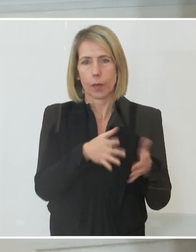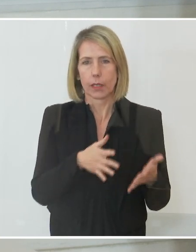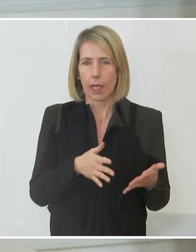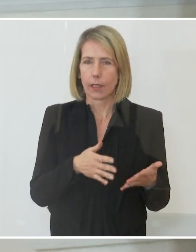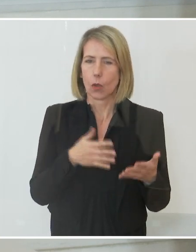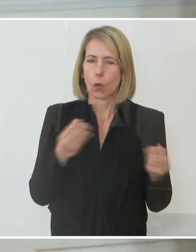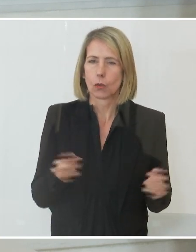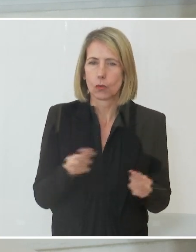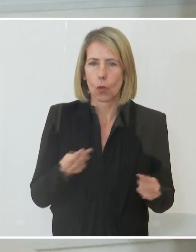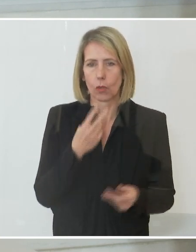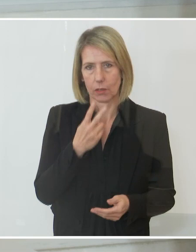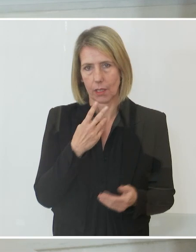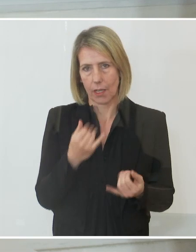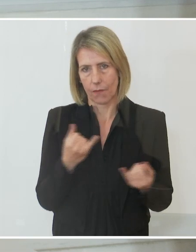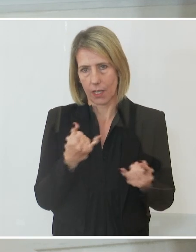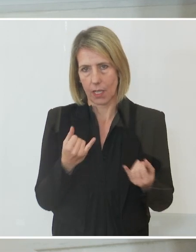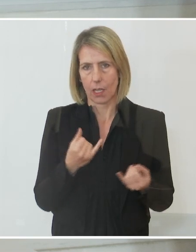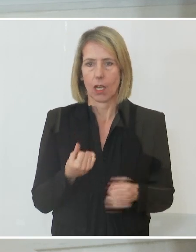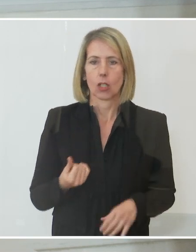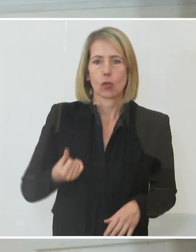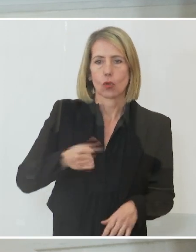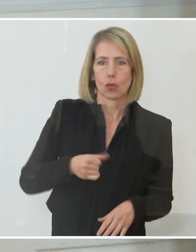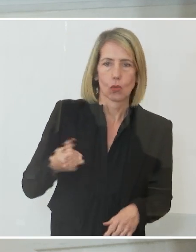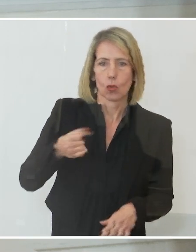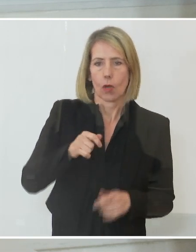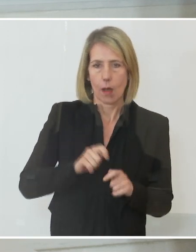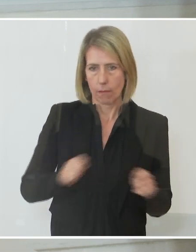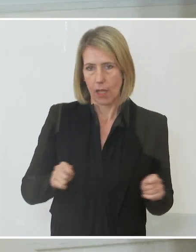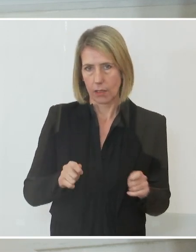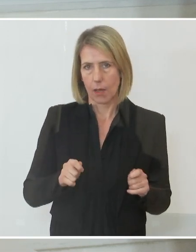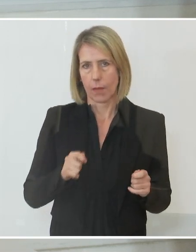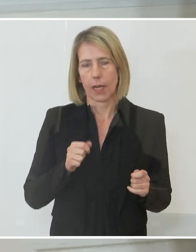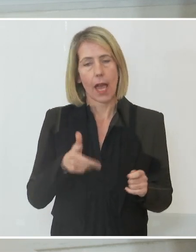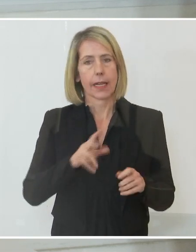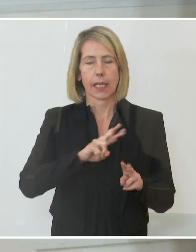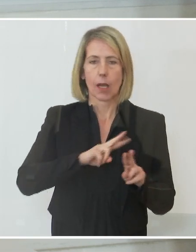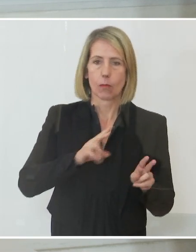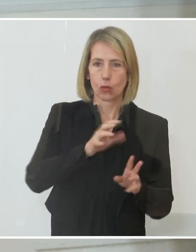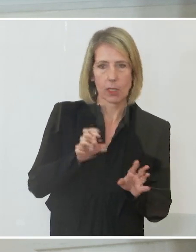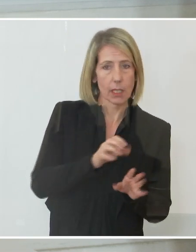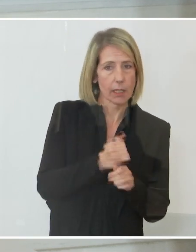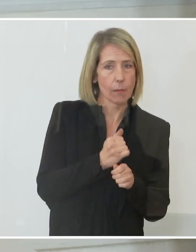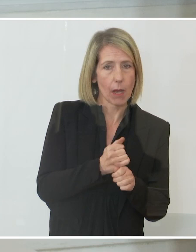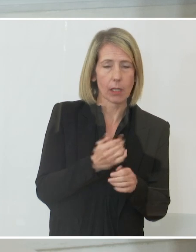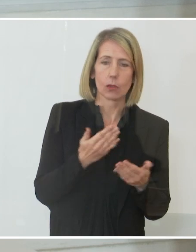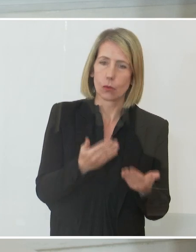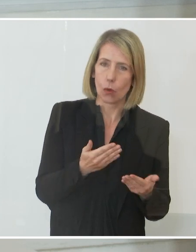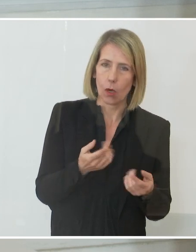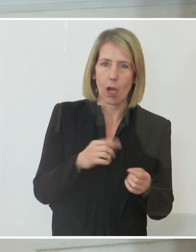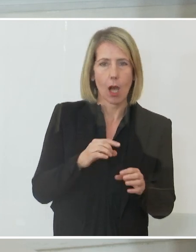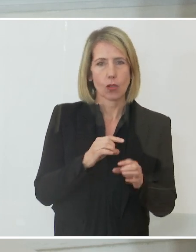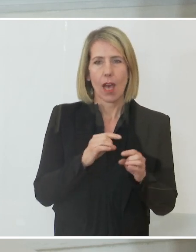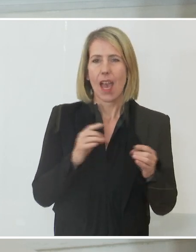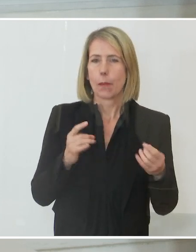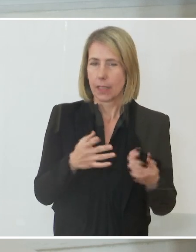Und so ähnlich sehe ich das auch mit den zusätzlichen Maßnahmen, die manche Bundesländer setzen. Das ist aus epidemiologischer Sicht